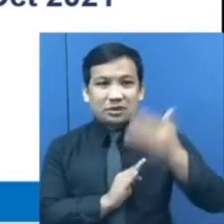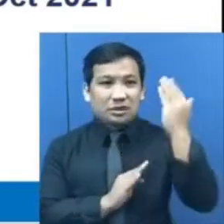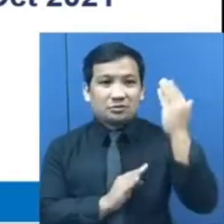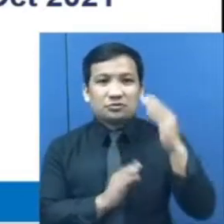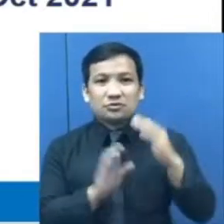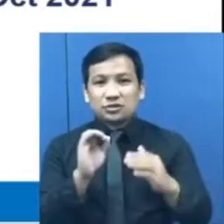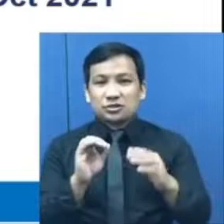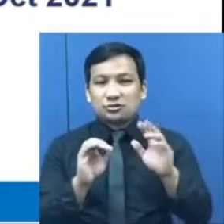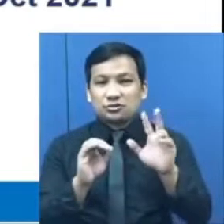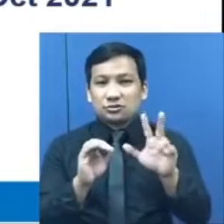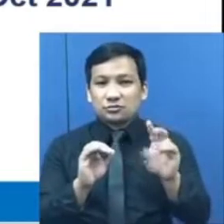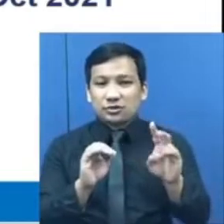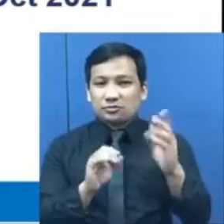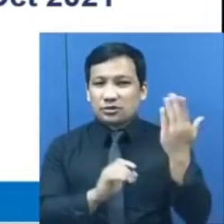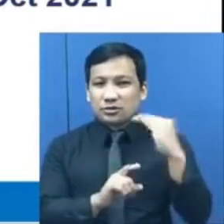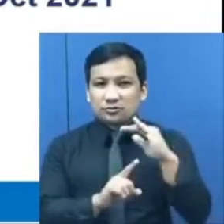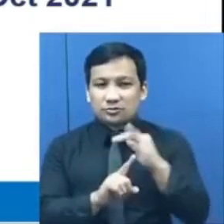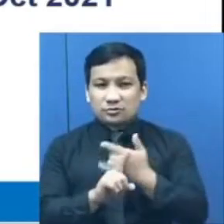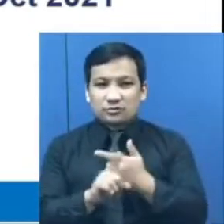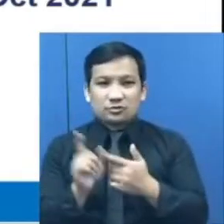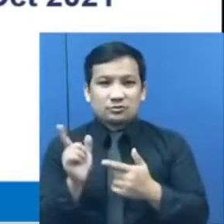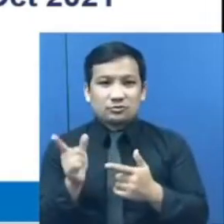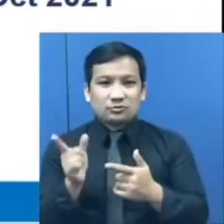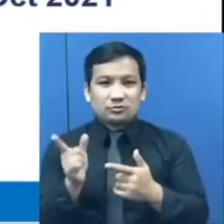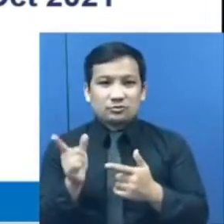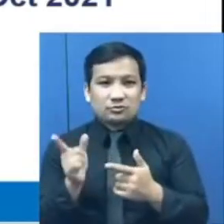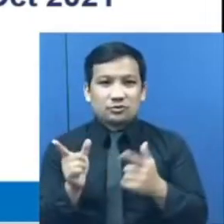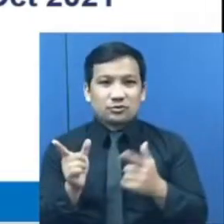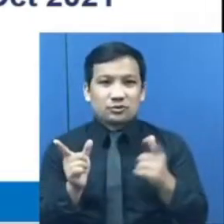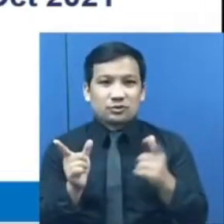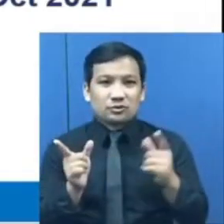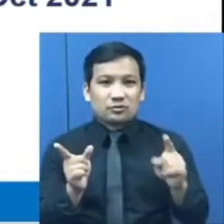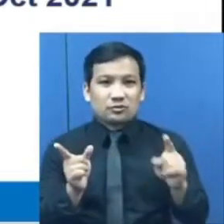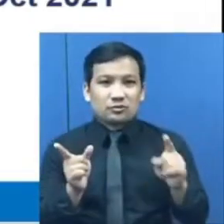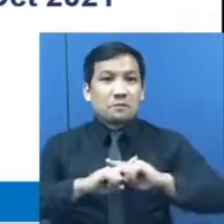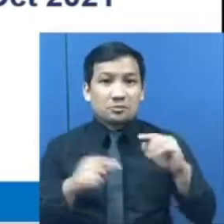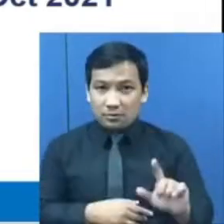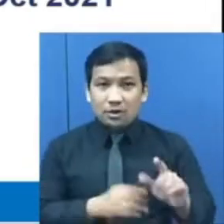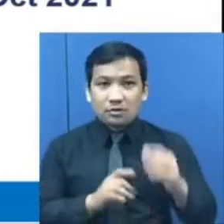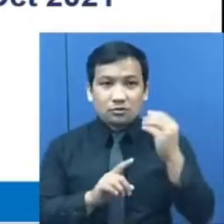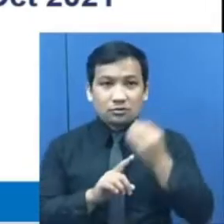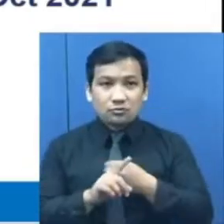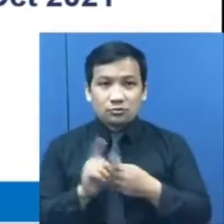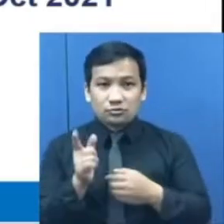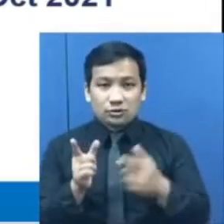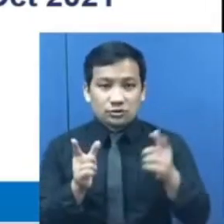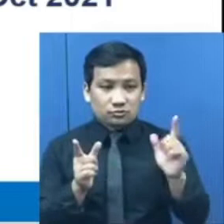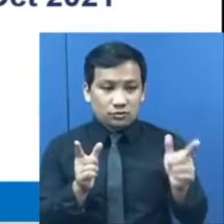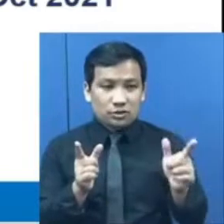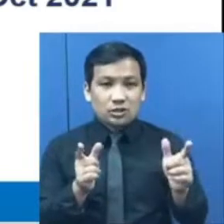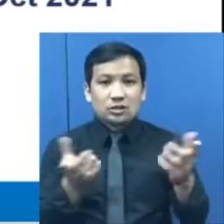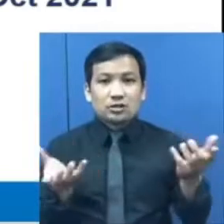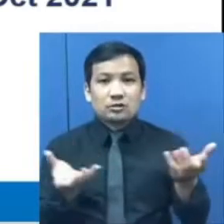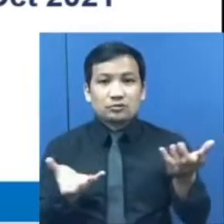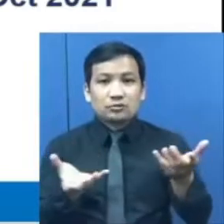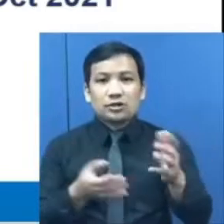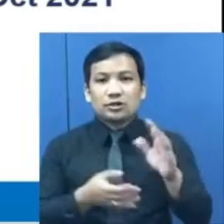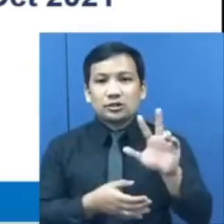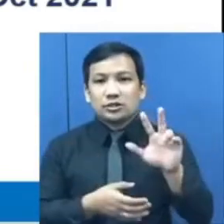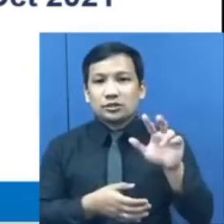noong Hulyo 2021 ngunit mas mababa kumpara noong Oktober 2020 na nasa 3